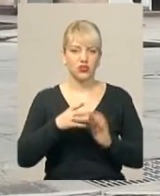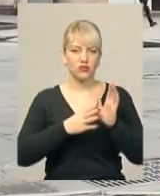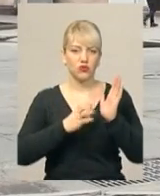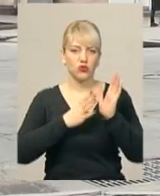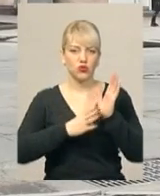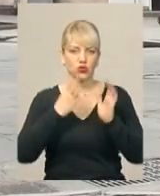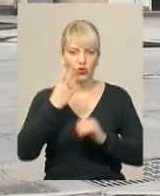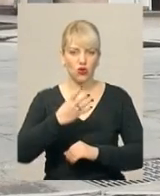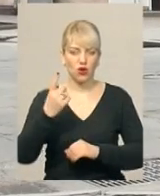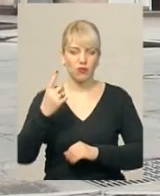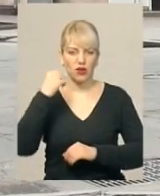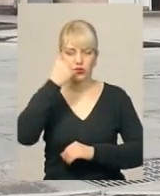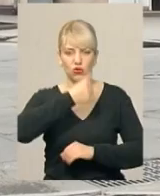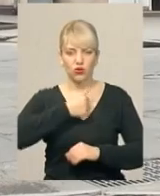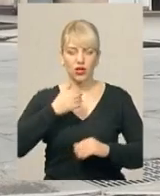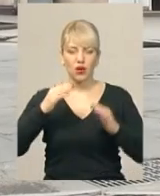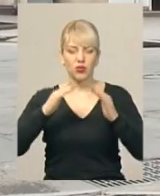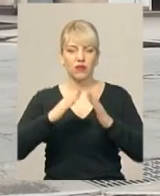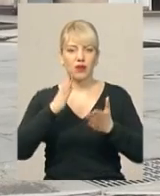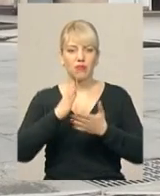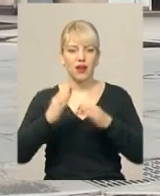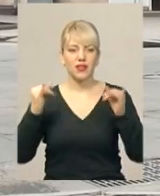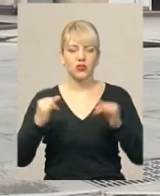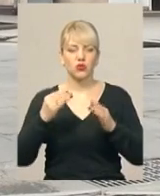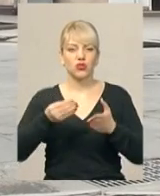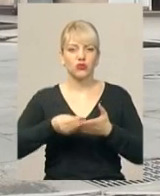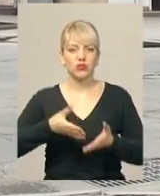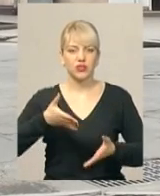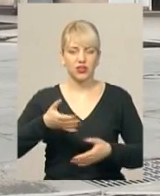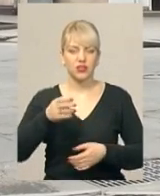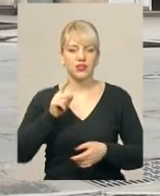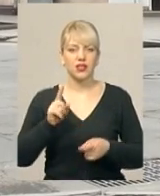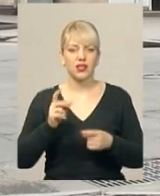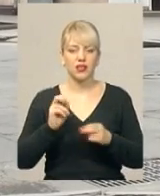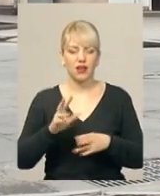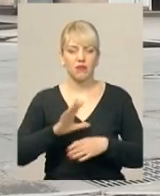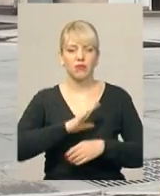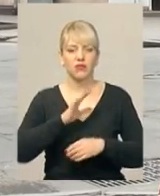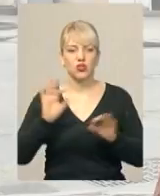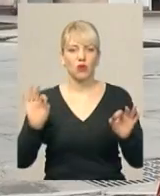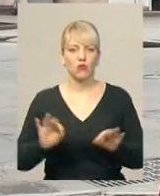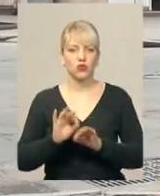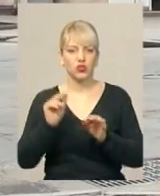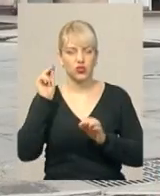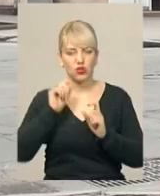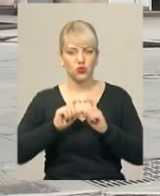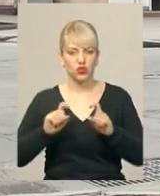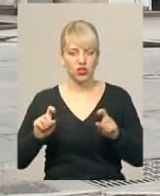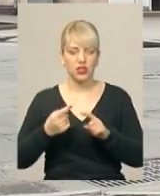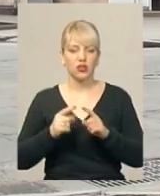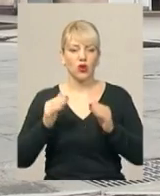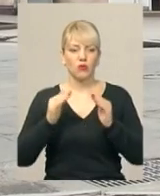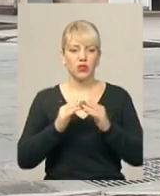Будівля має історичну цінність, як колишнє музичне училище. Цю будівлю